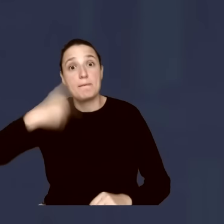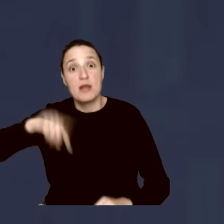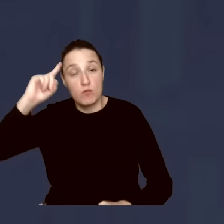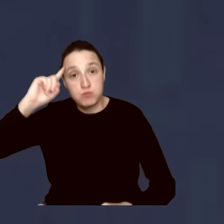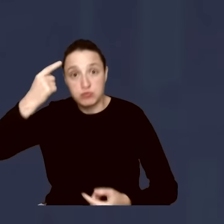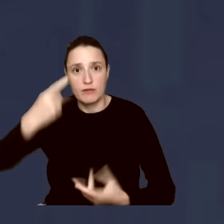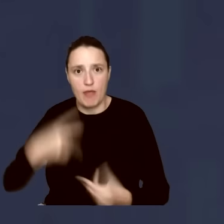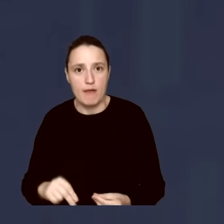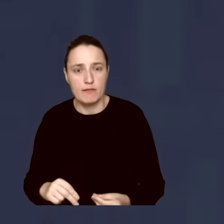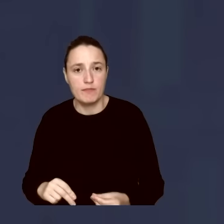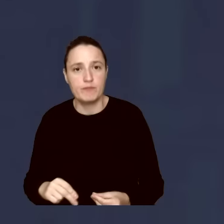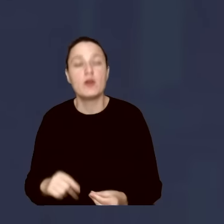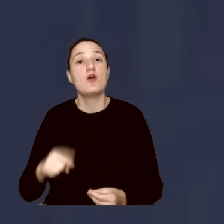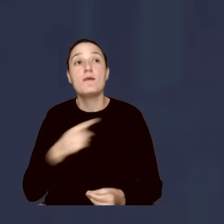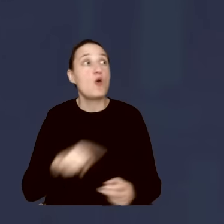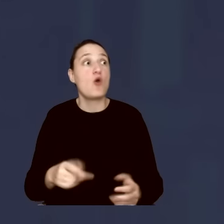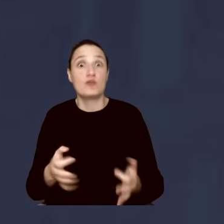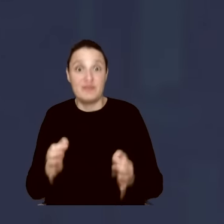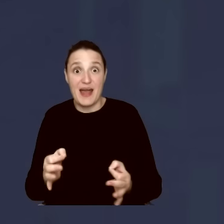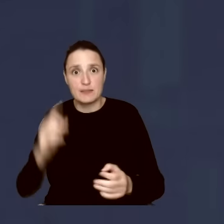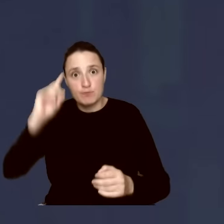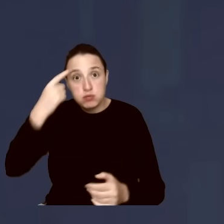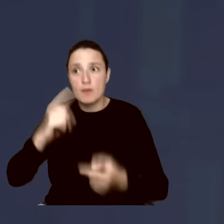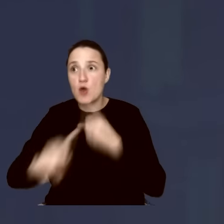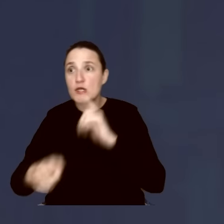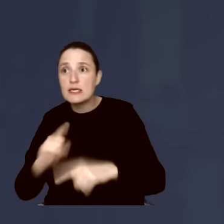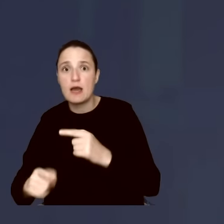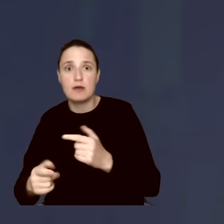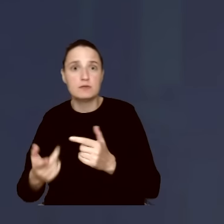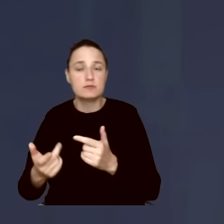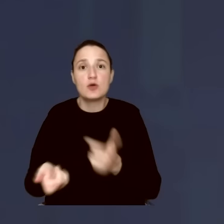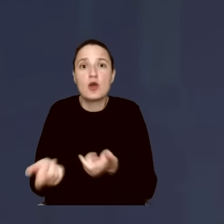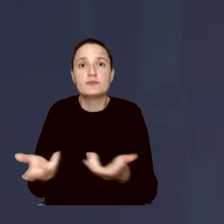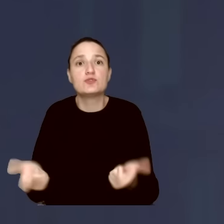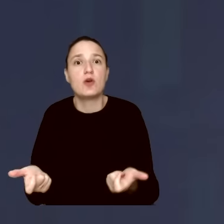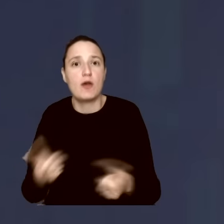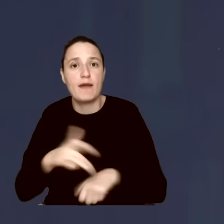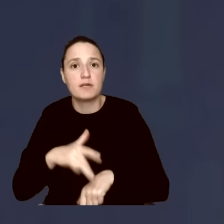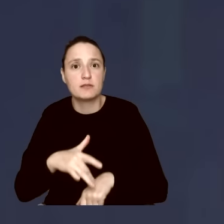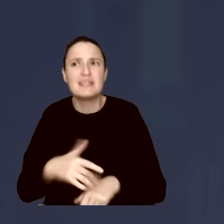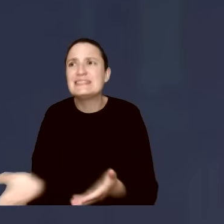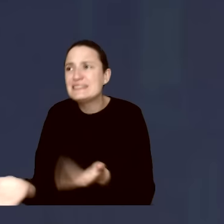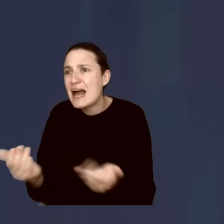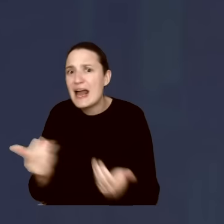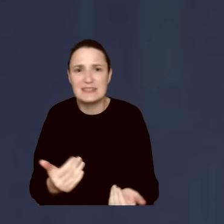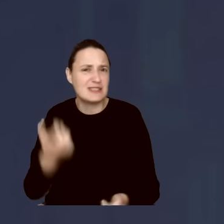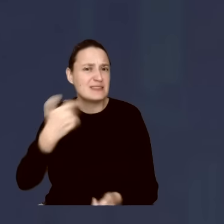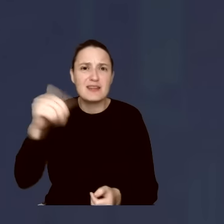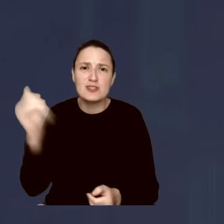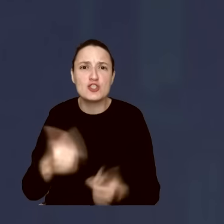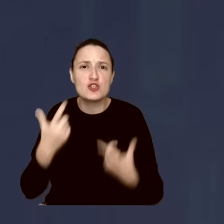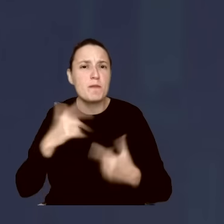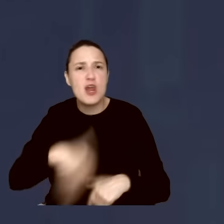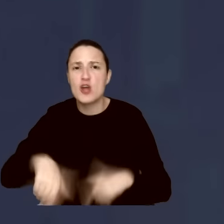idiotami, którzy prowadzą taką politykę, proszę Państwa, że de facto zachęcają kolejne setki tysięcy milionów